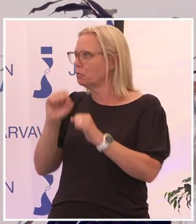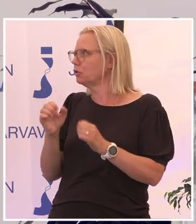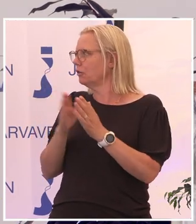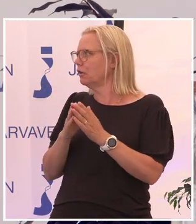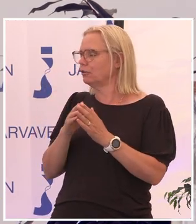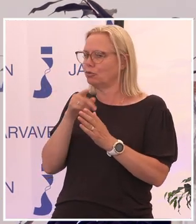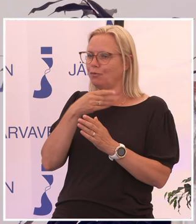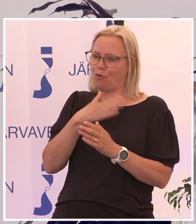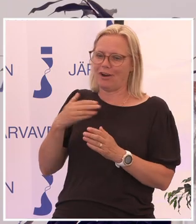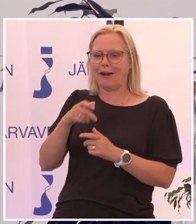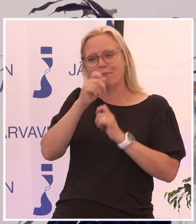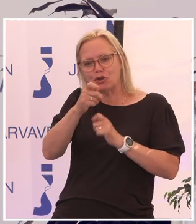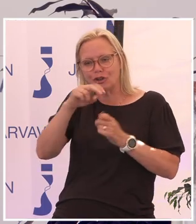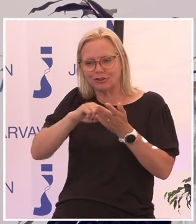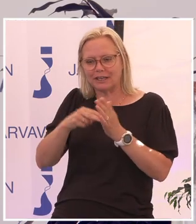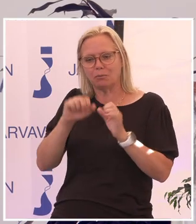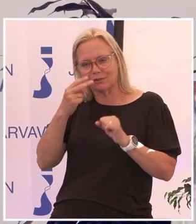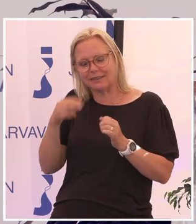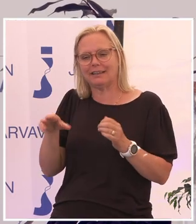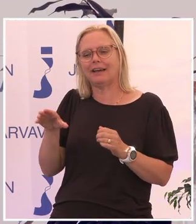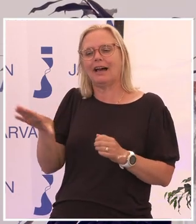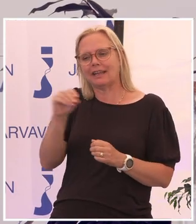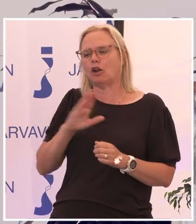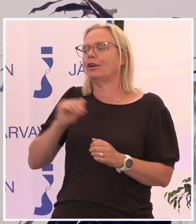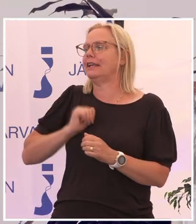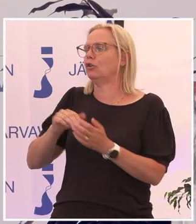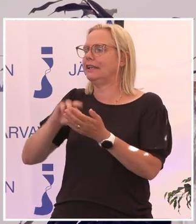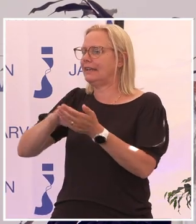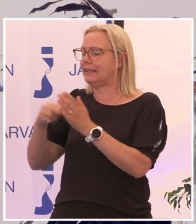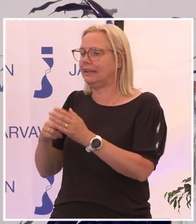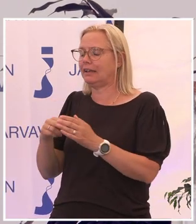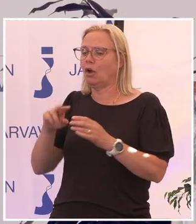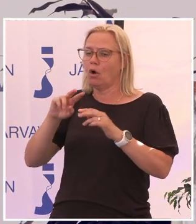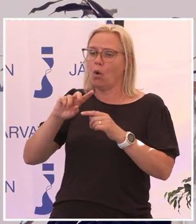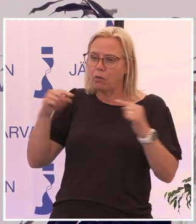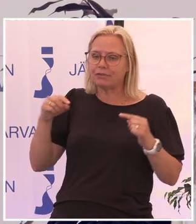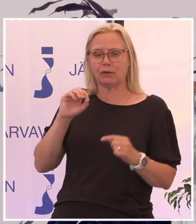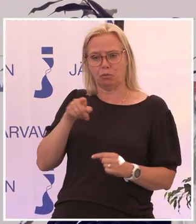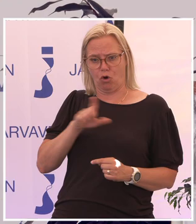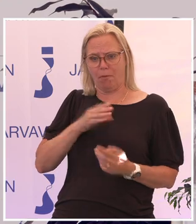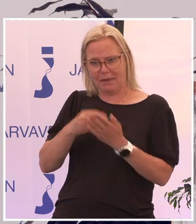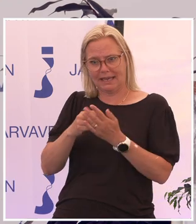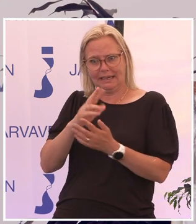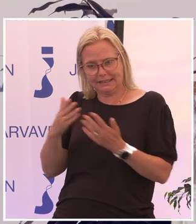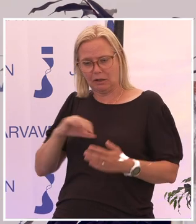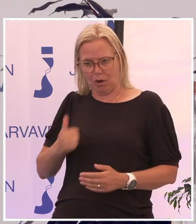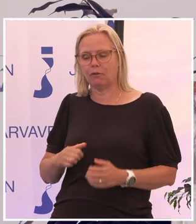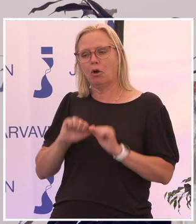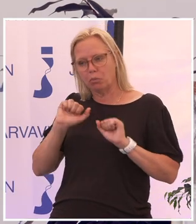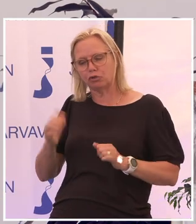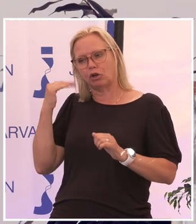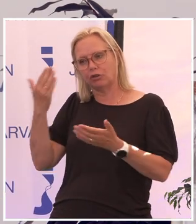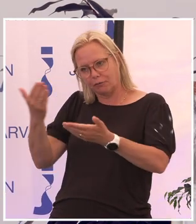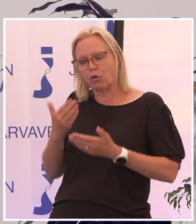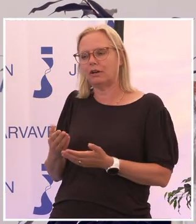se till att alla har tillgång till tekniken. Oavsett om jag har pengar eller inte så måste jag ju få tillgång till tekniken.